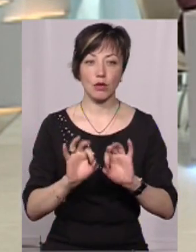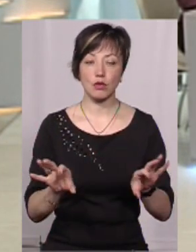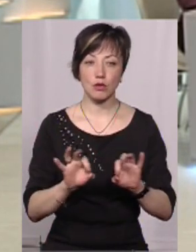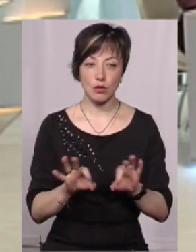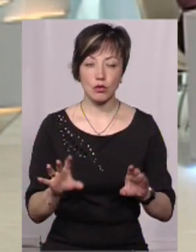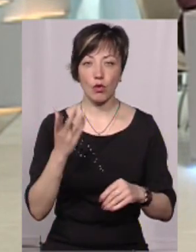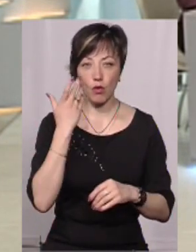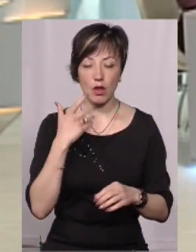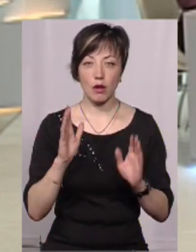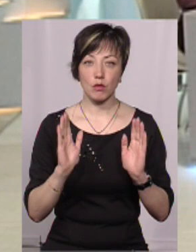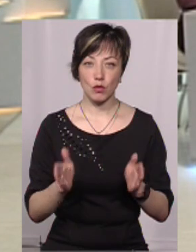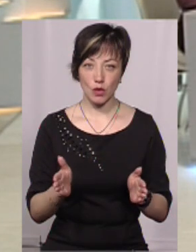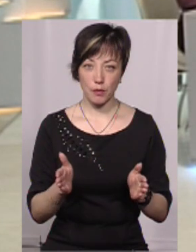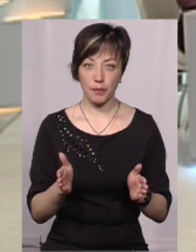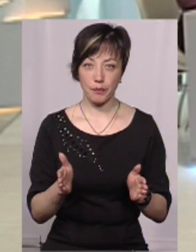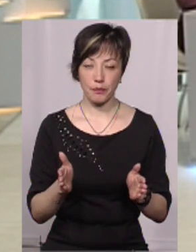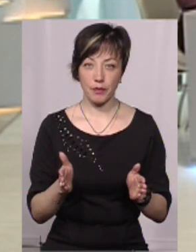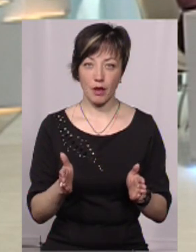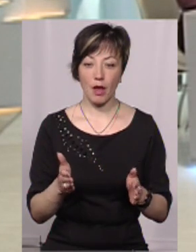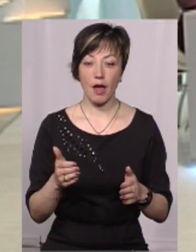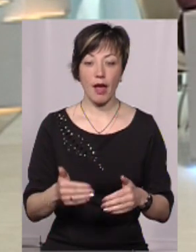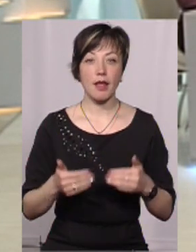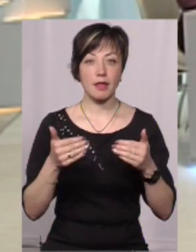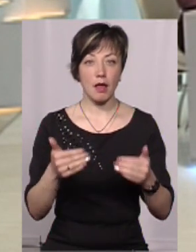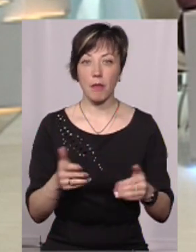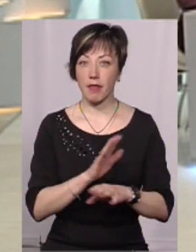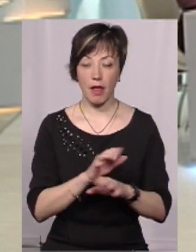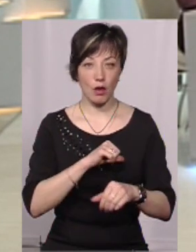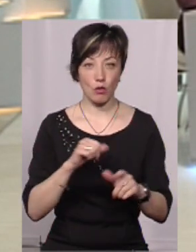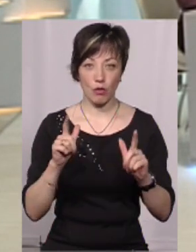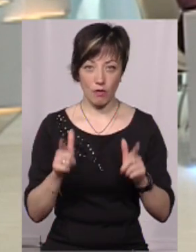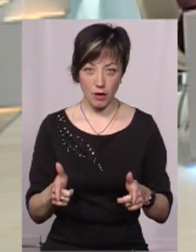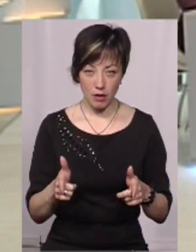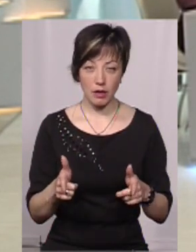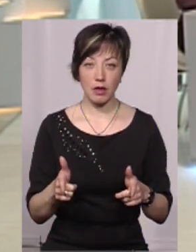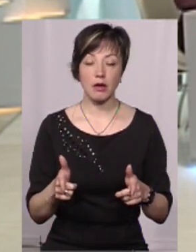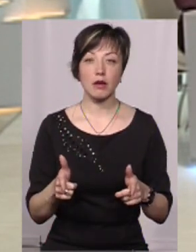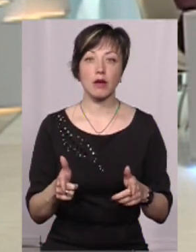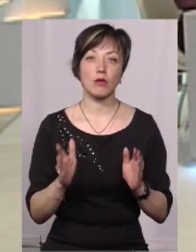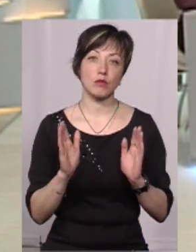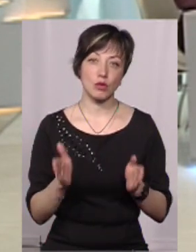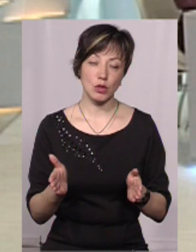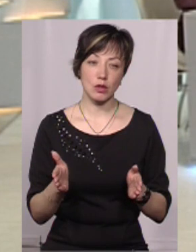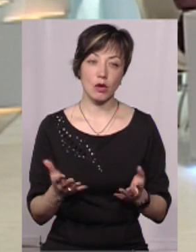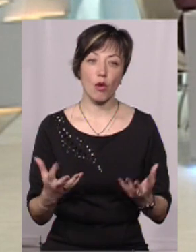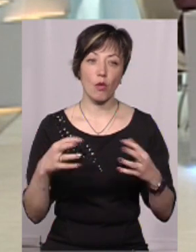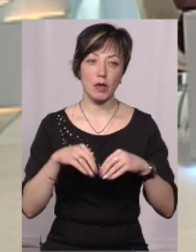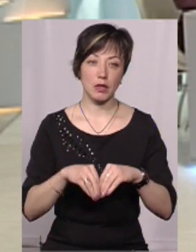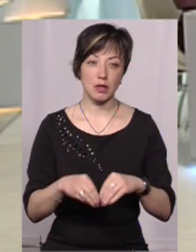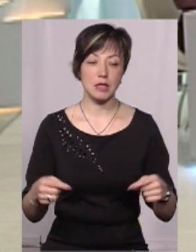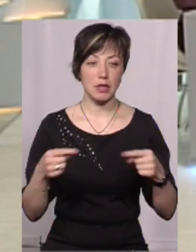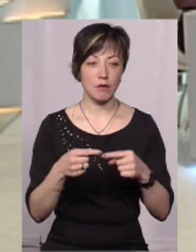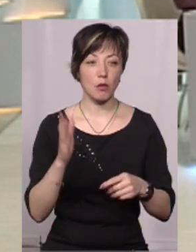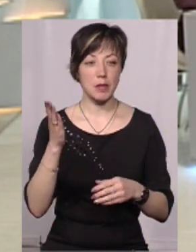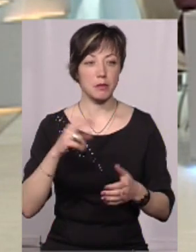їм розказувала, що коли буде етап вже недобровільний, то буде об'єднання